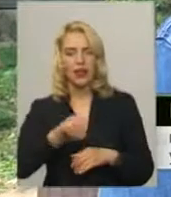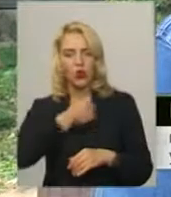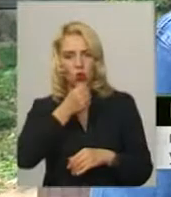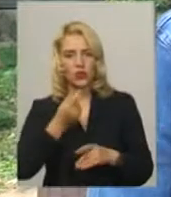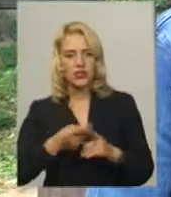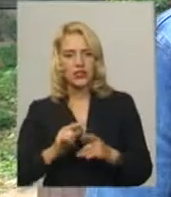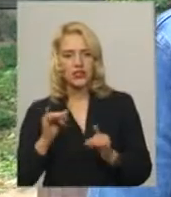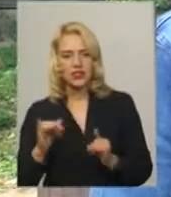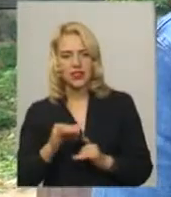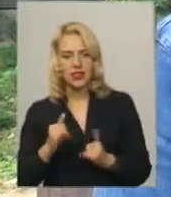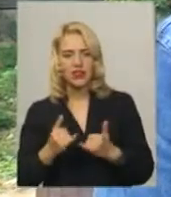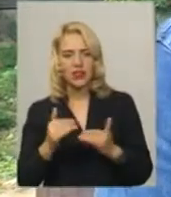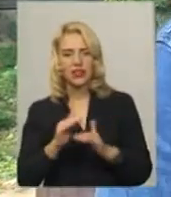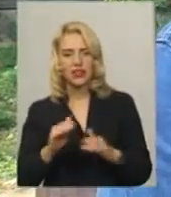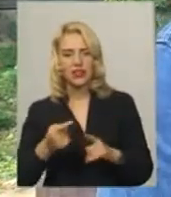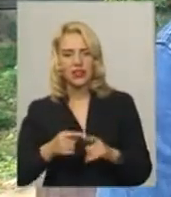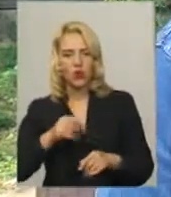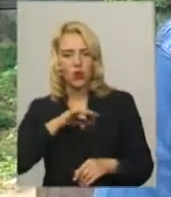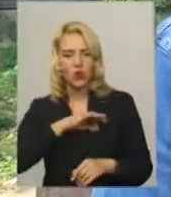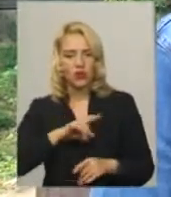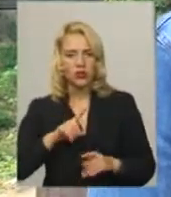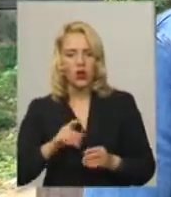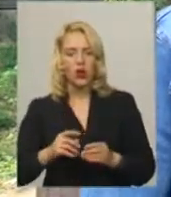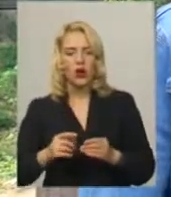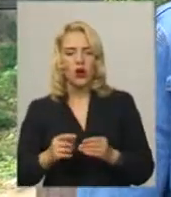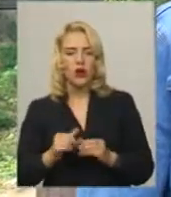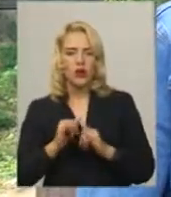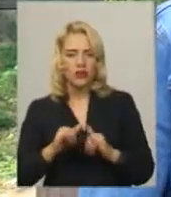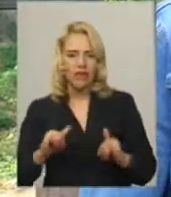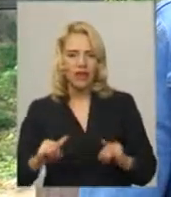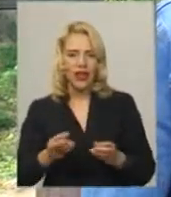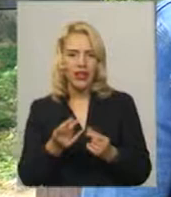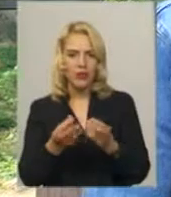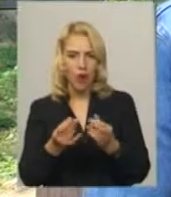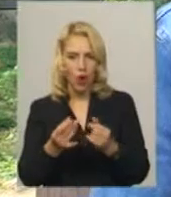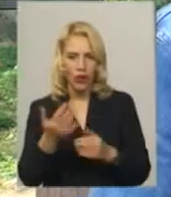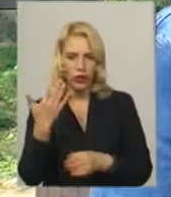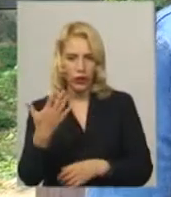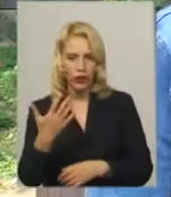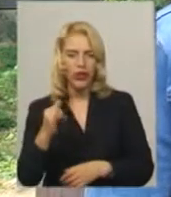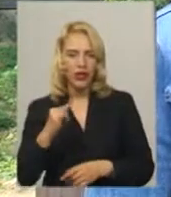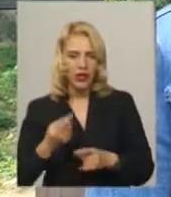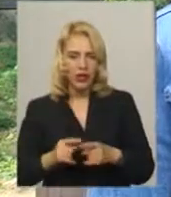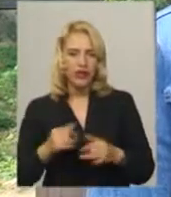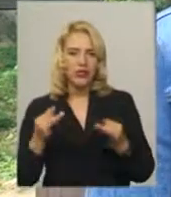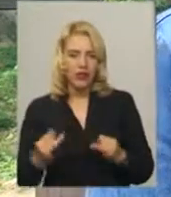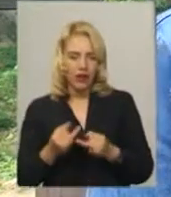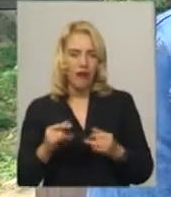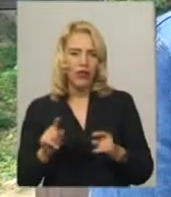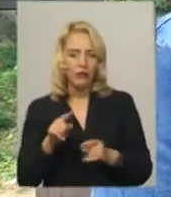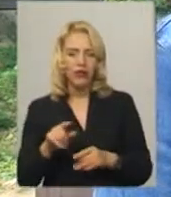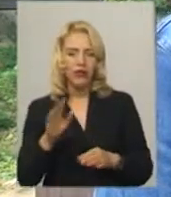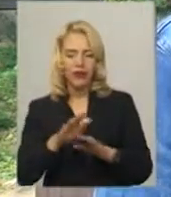цікаво, а для діток це і корисно. Тому що це розвиває і дрібну моторику рук. Їм це цікаво, тому що вони